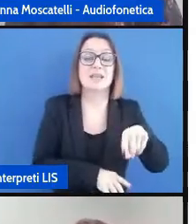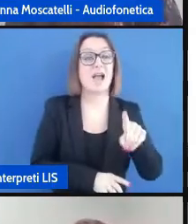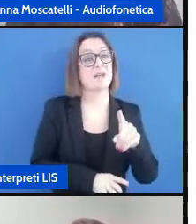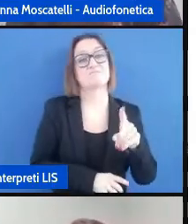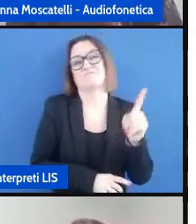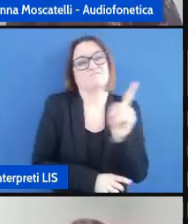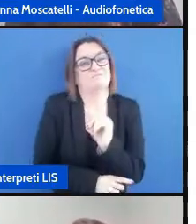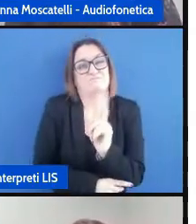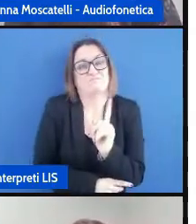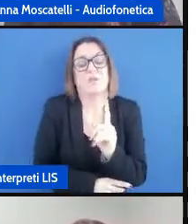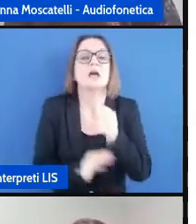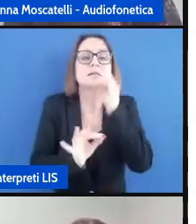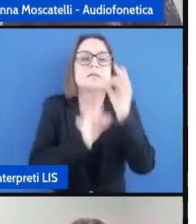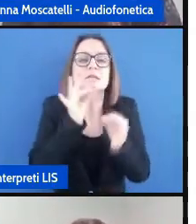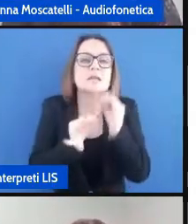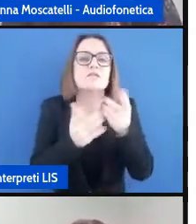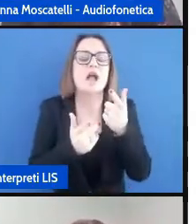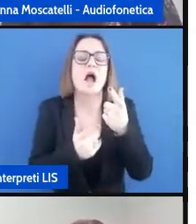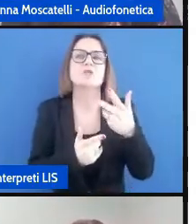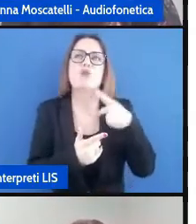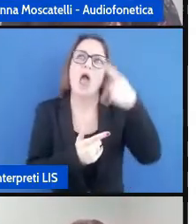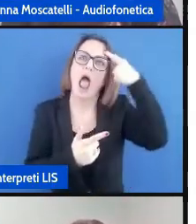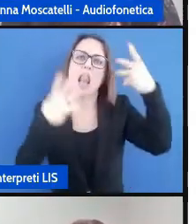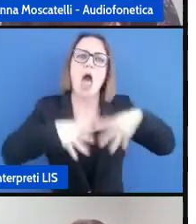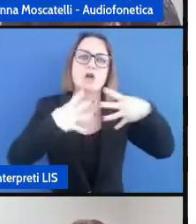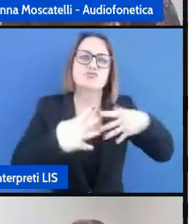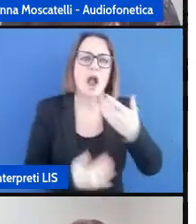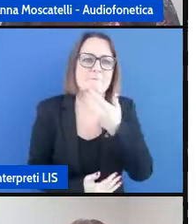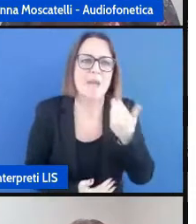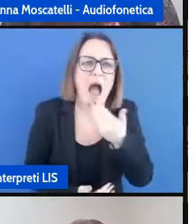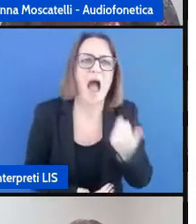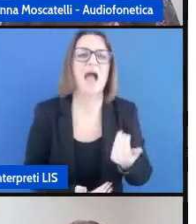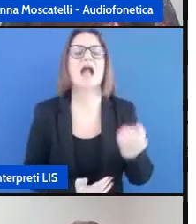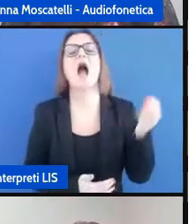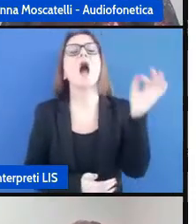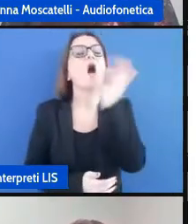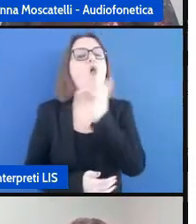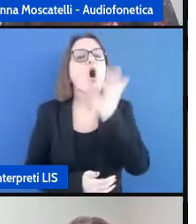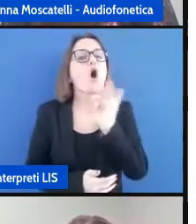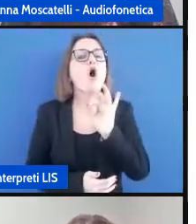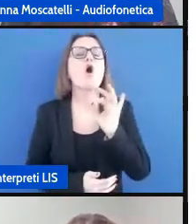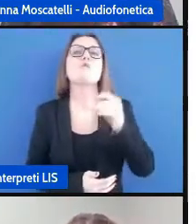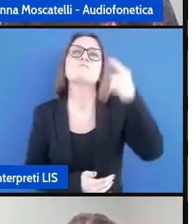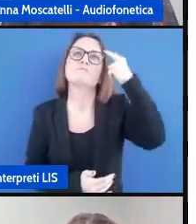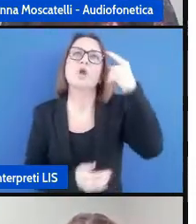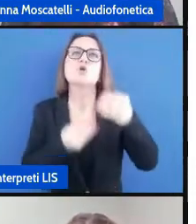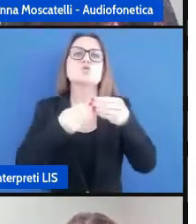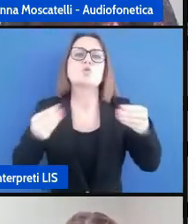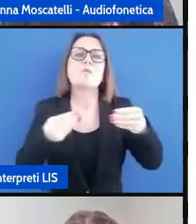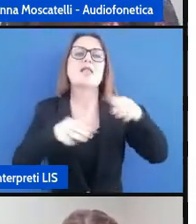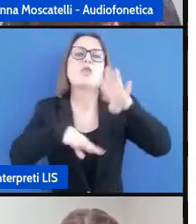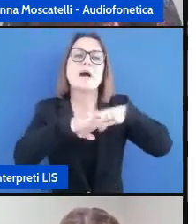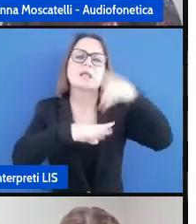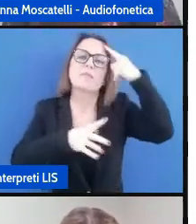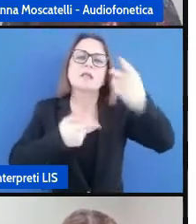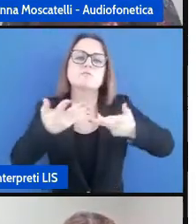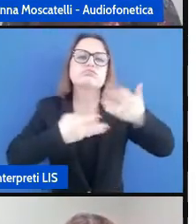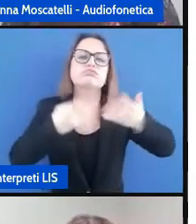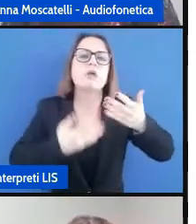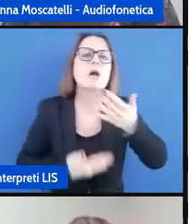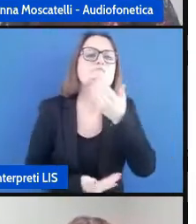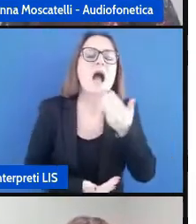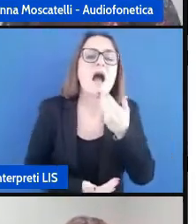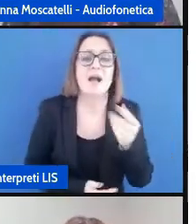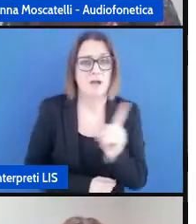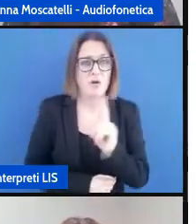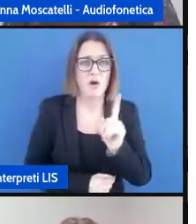non ha quell'aspetto logico e diciamo di strumentalità tipico della matematica ma è